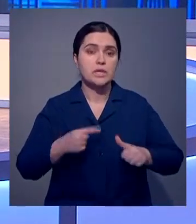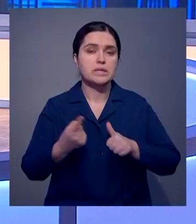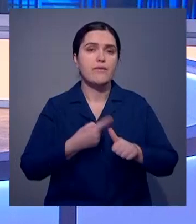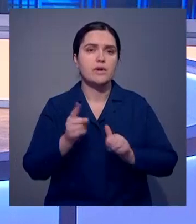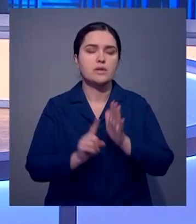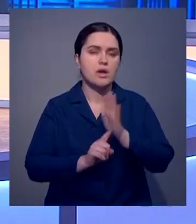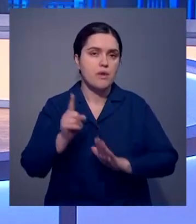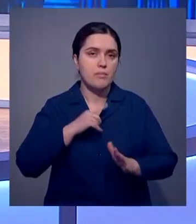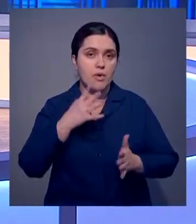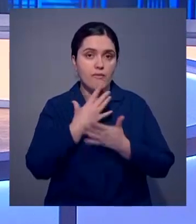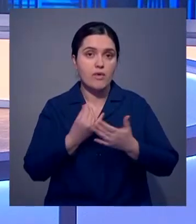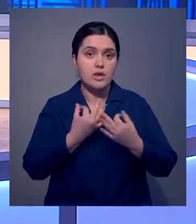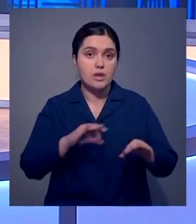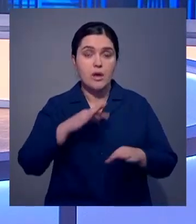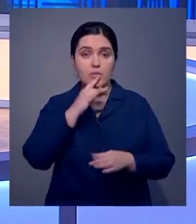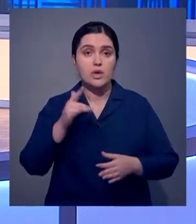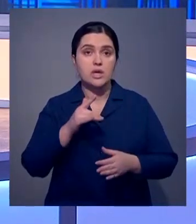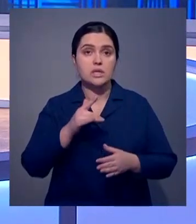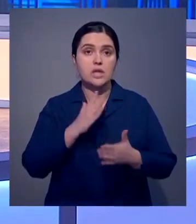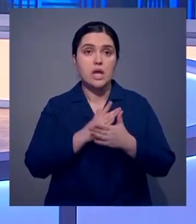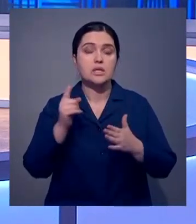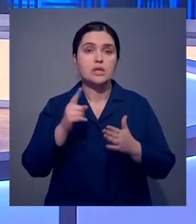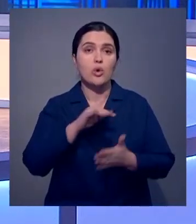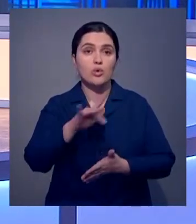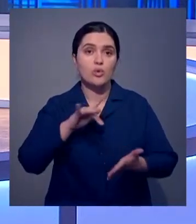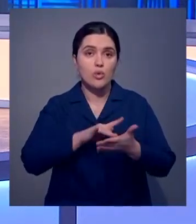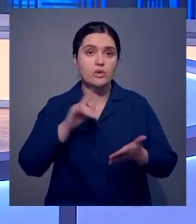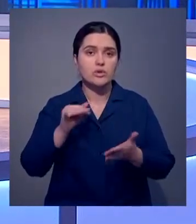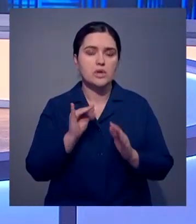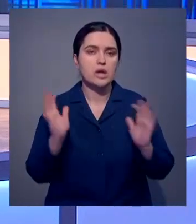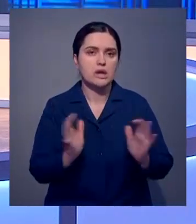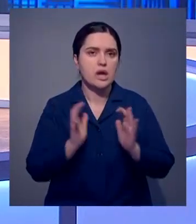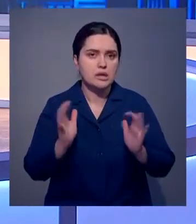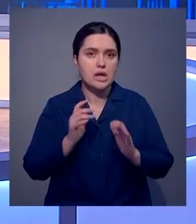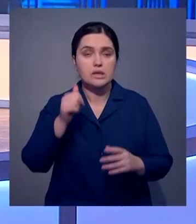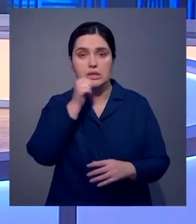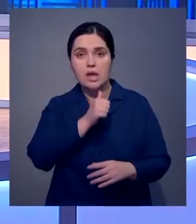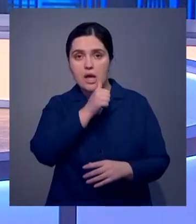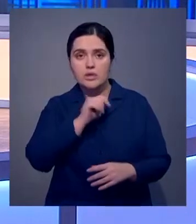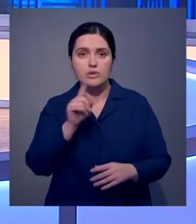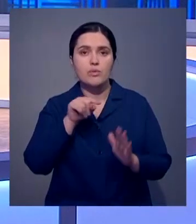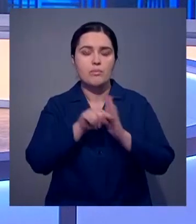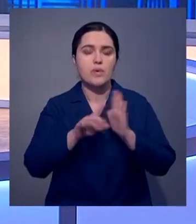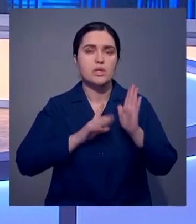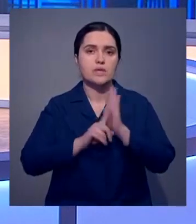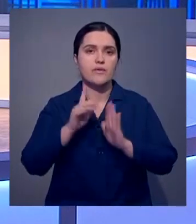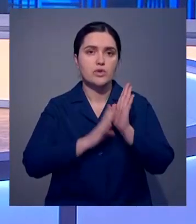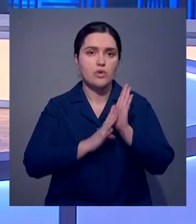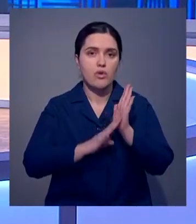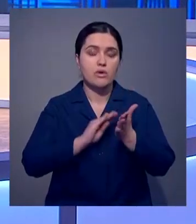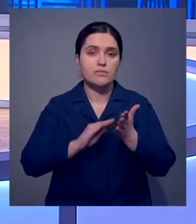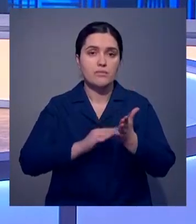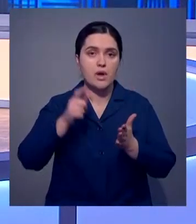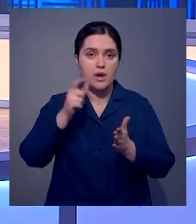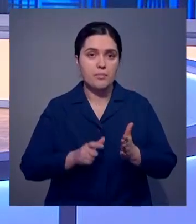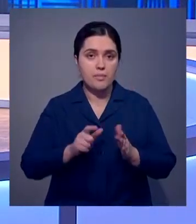по праву называют колыбелью независимости. А многие здания города молчаливо хранят все то, что происходило за их стенами в начале 90-х.